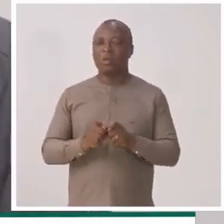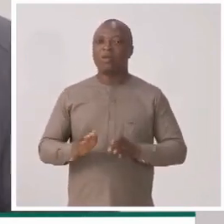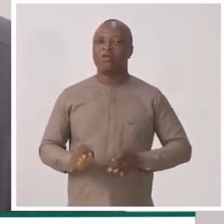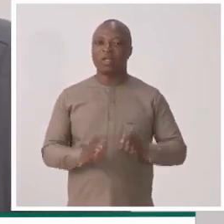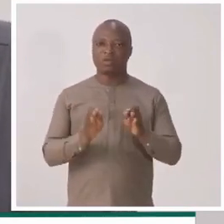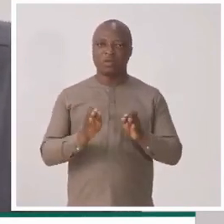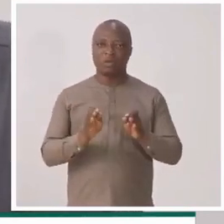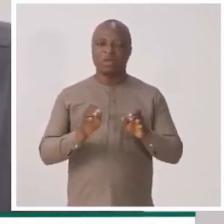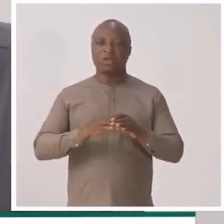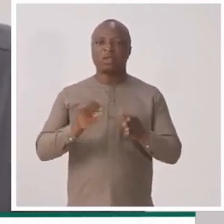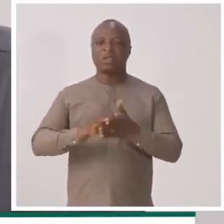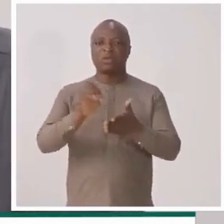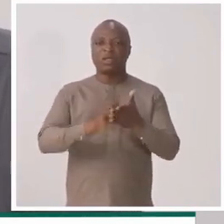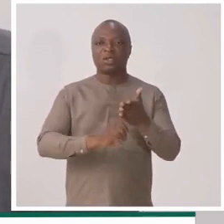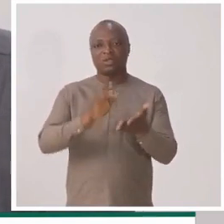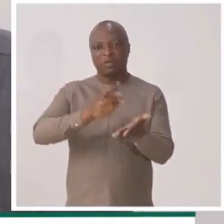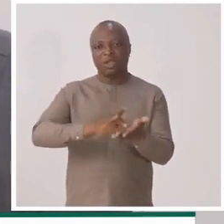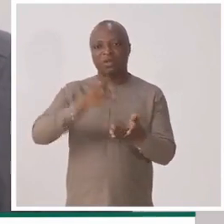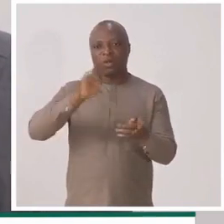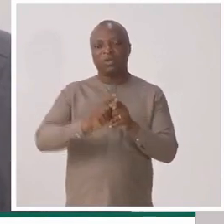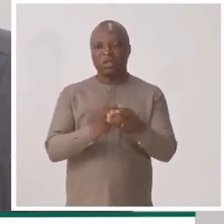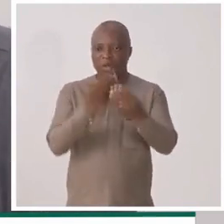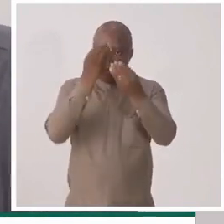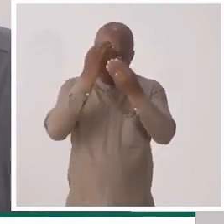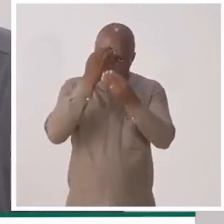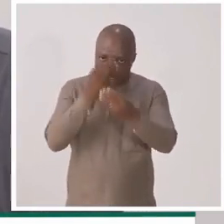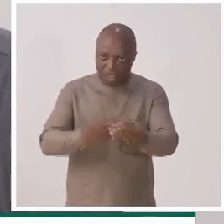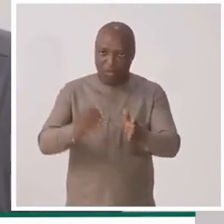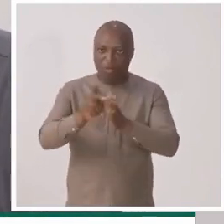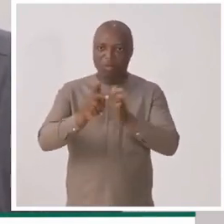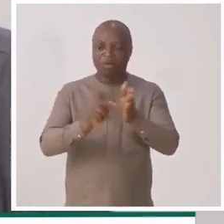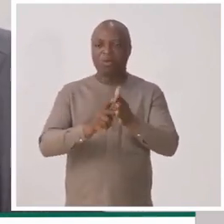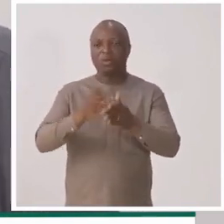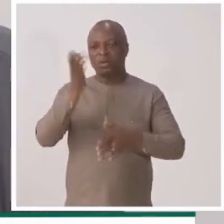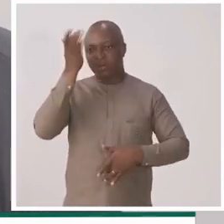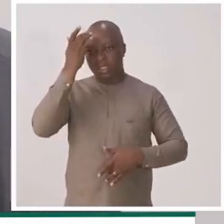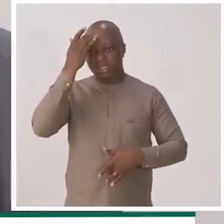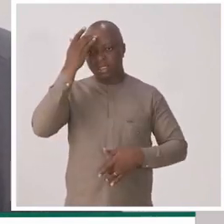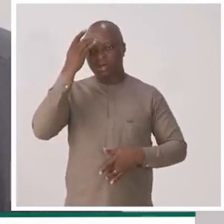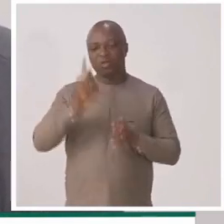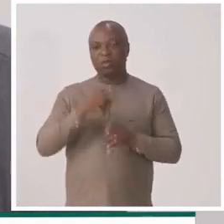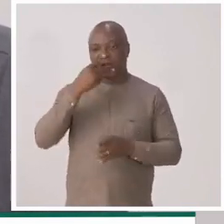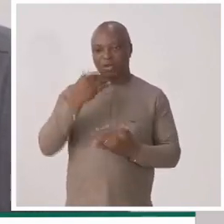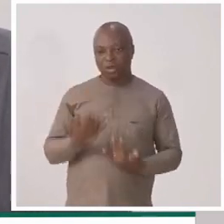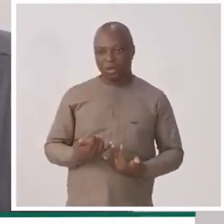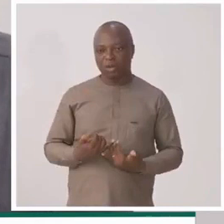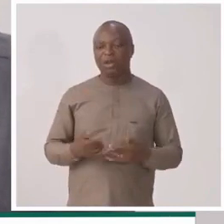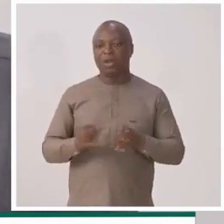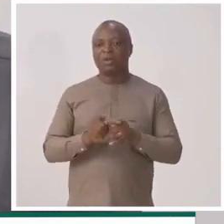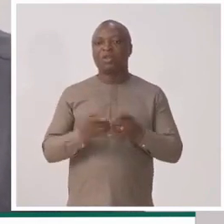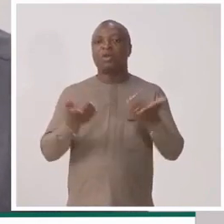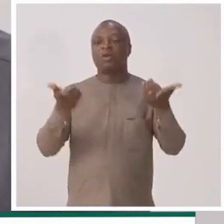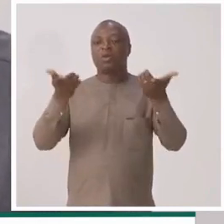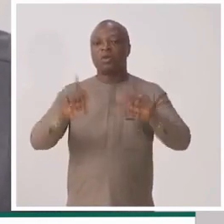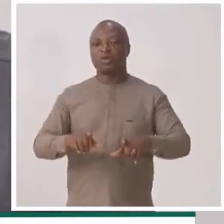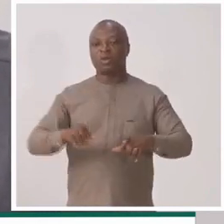de la même façon, dans la prescription des médicaments, ça doit obéir au protocole thérapeutique dont je parlais tout à l'heure. Si bien que,